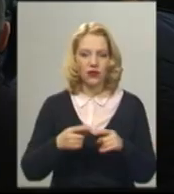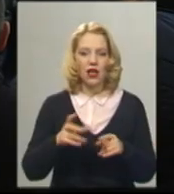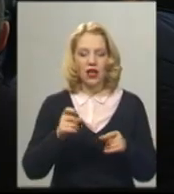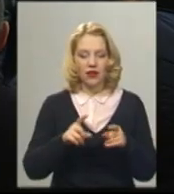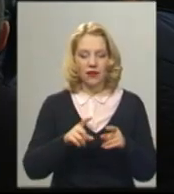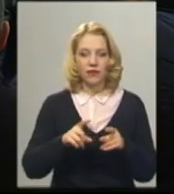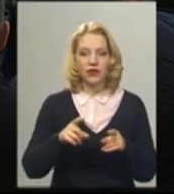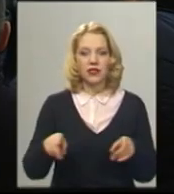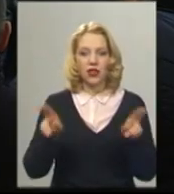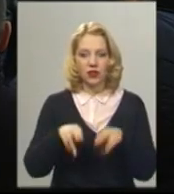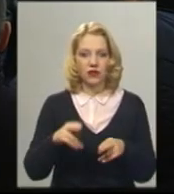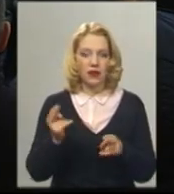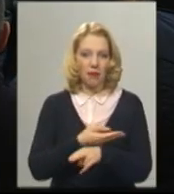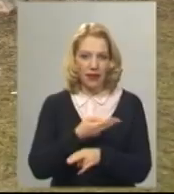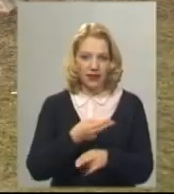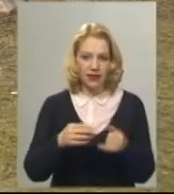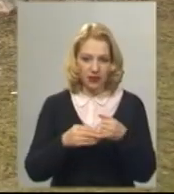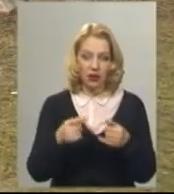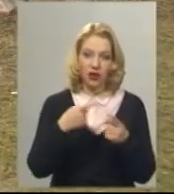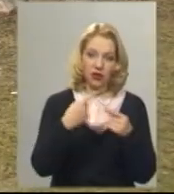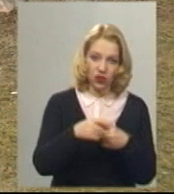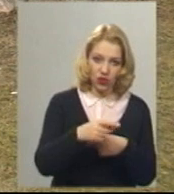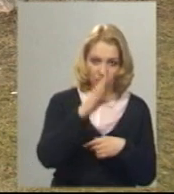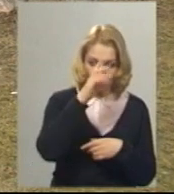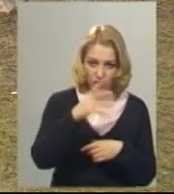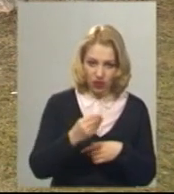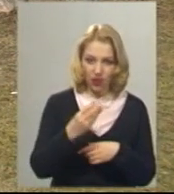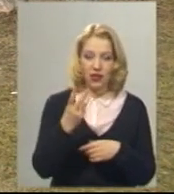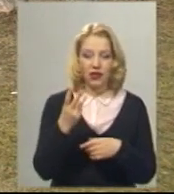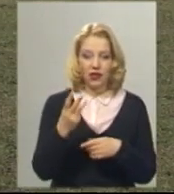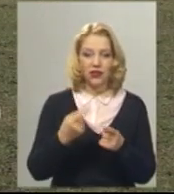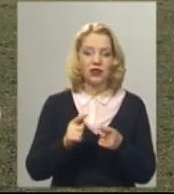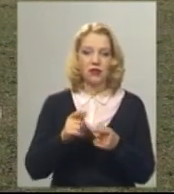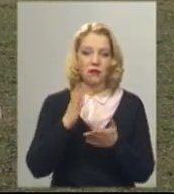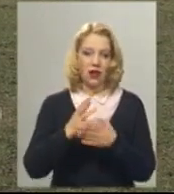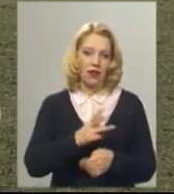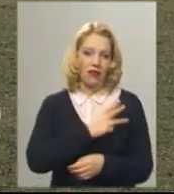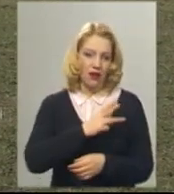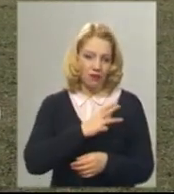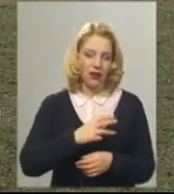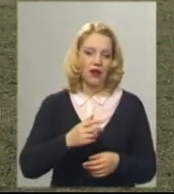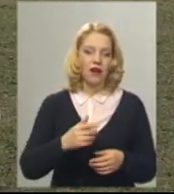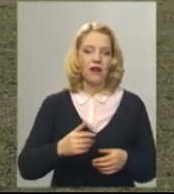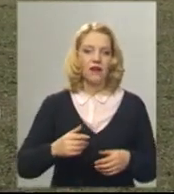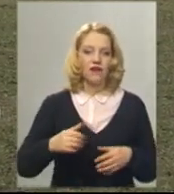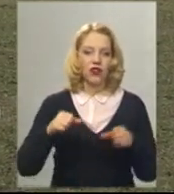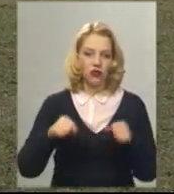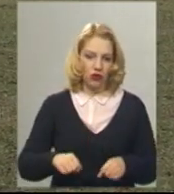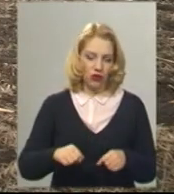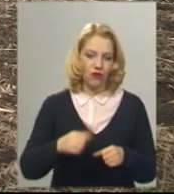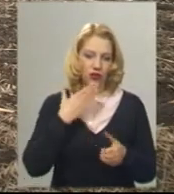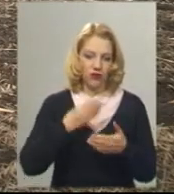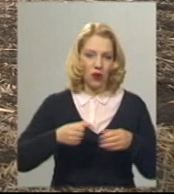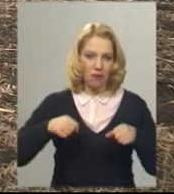ділянку, залишився без землі. Ще один атовець Андрій Стефанцев, за його словами, має намір відстоювати своє право на землю в суді.